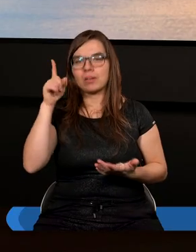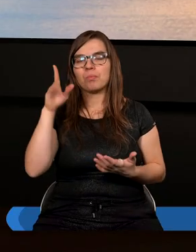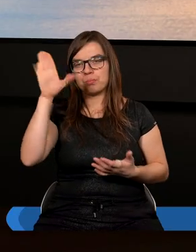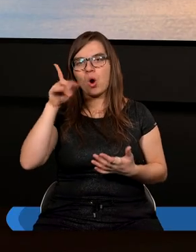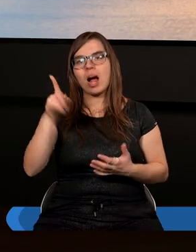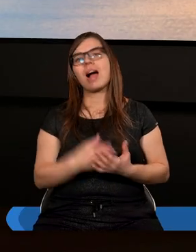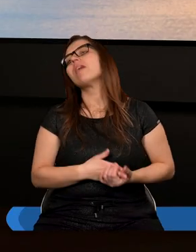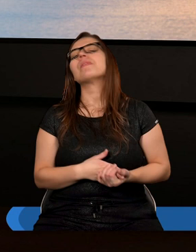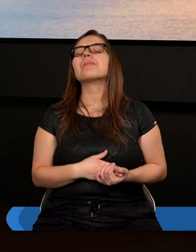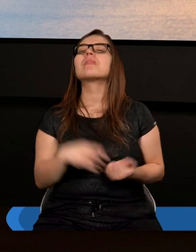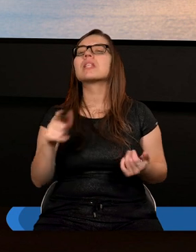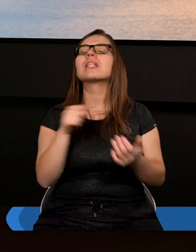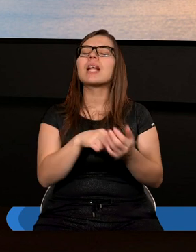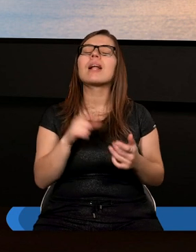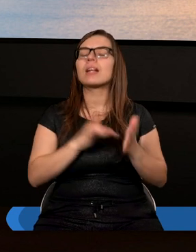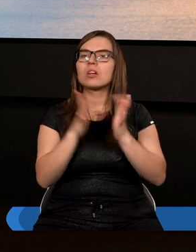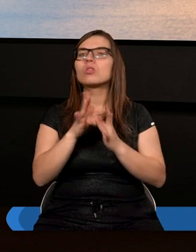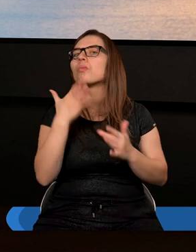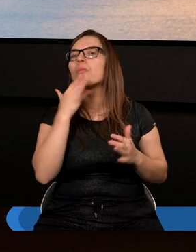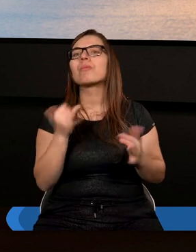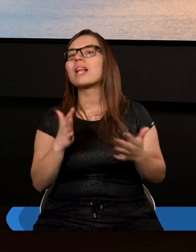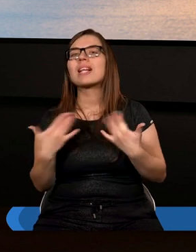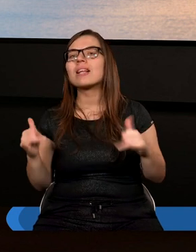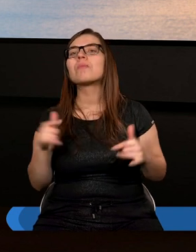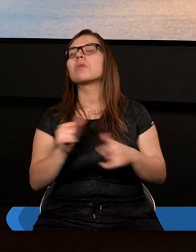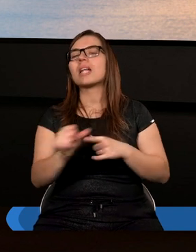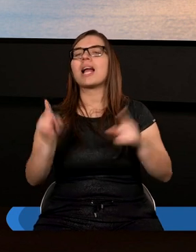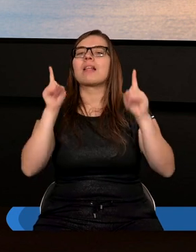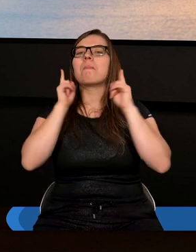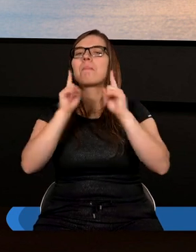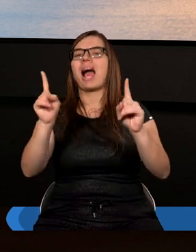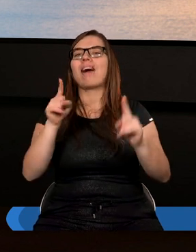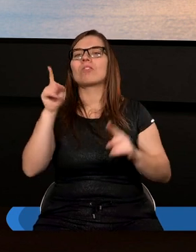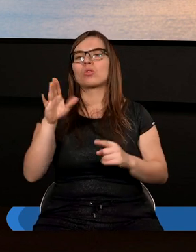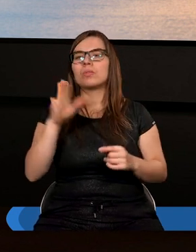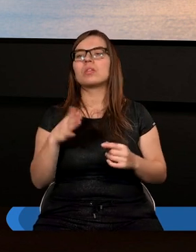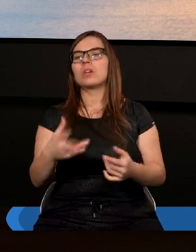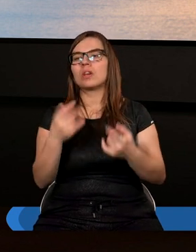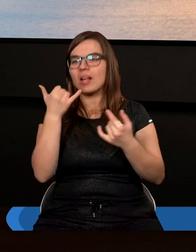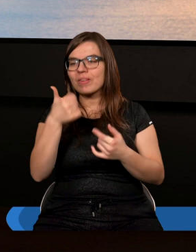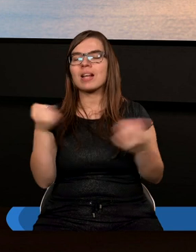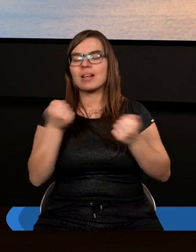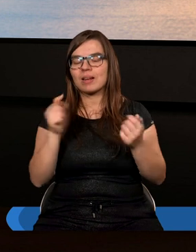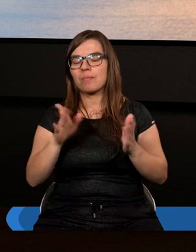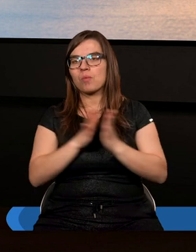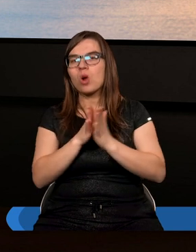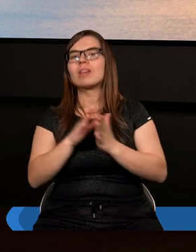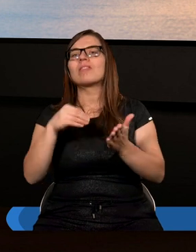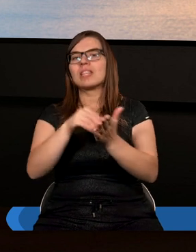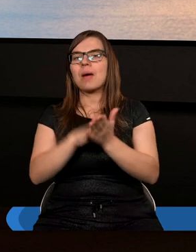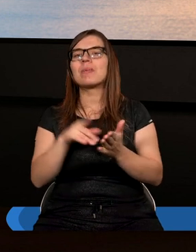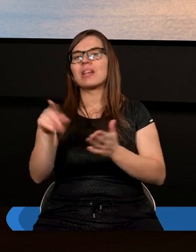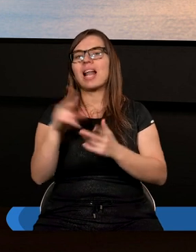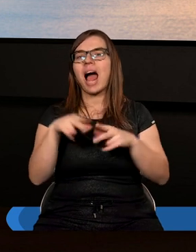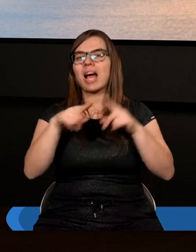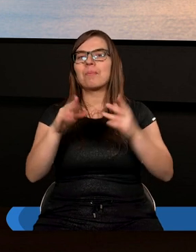Słowa Chrystusa, w których m.in. mówi o sobie, że jest prawdą. A w jednej z modlitw zapisanych na kartach